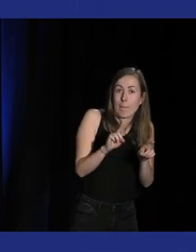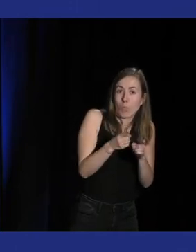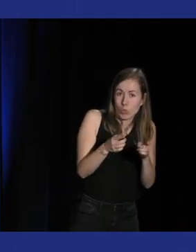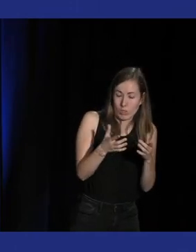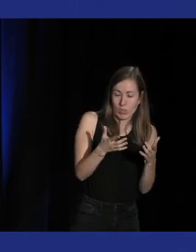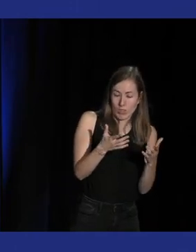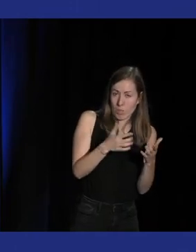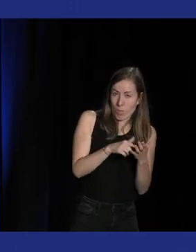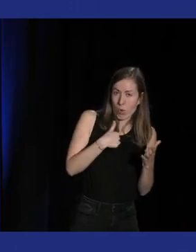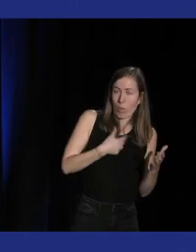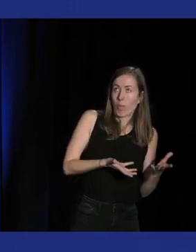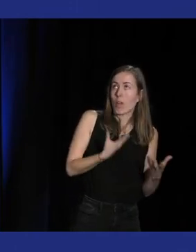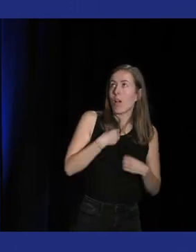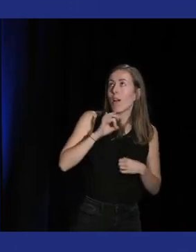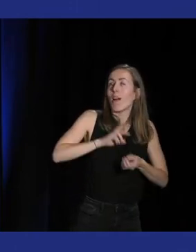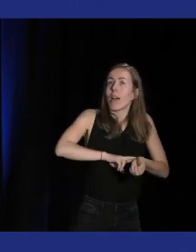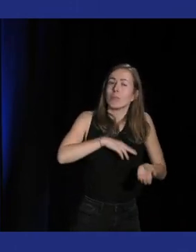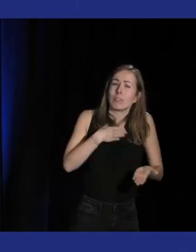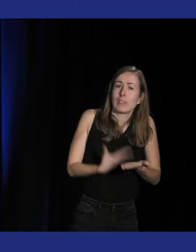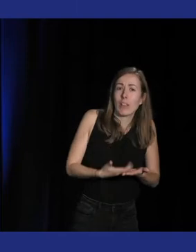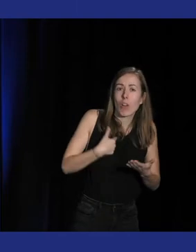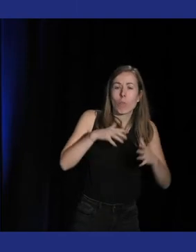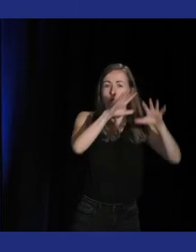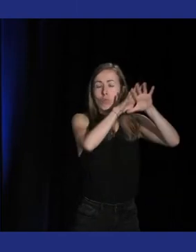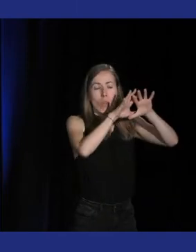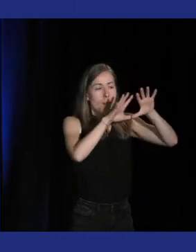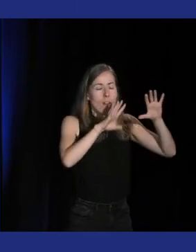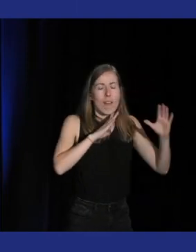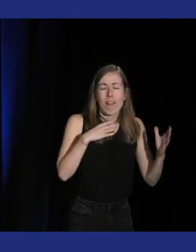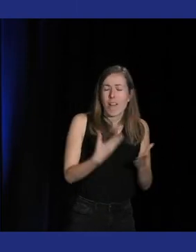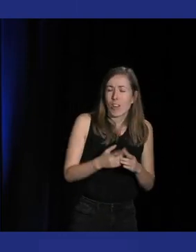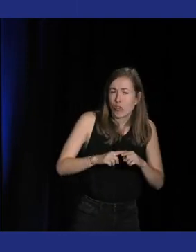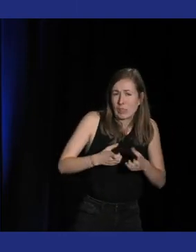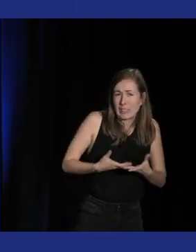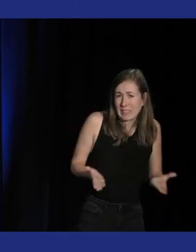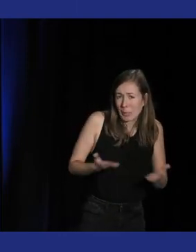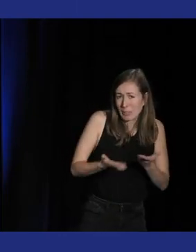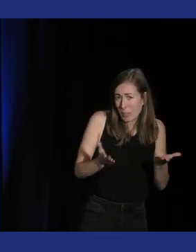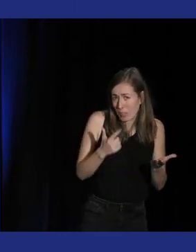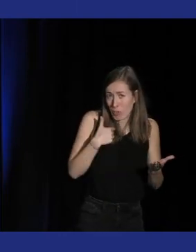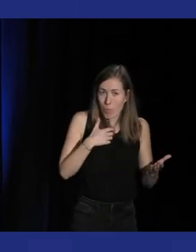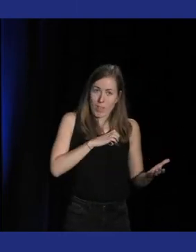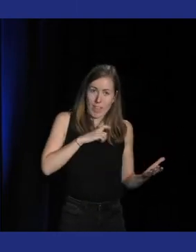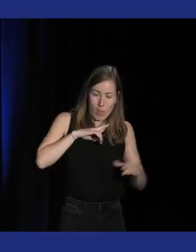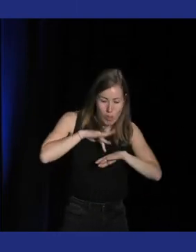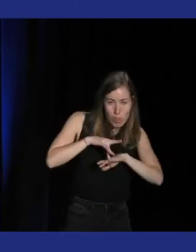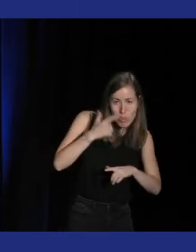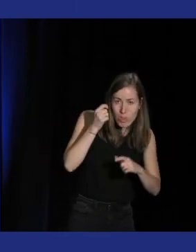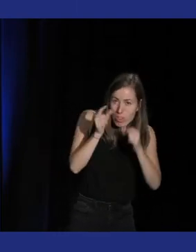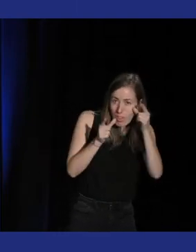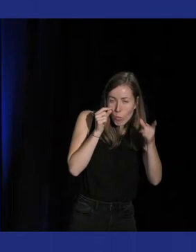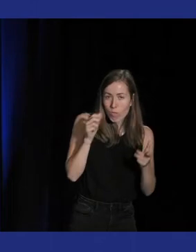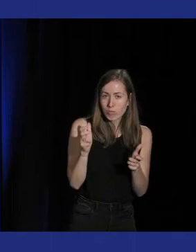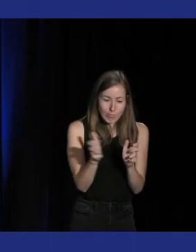tout cet aspect qui peut faire très très peur entre guillemets de la musique pour justement revenir à des choses très très simples qui sont juste de jouer enfin d'essayer de jouer oui musique c'est vraiment un peu